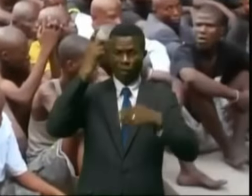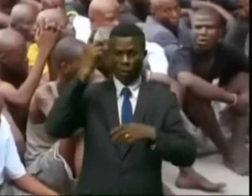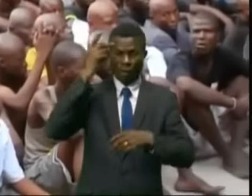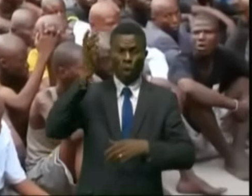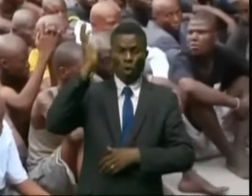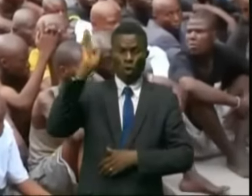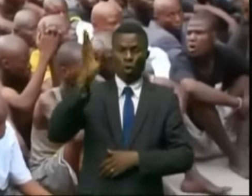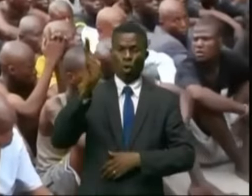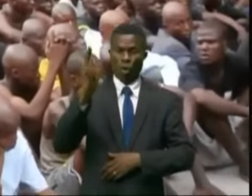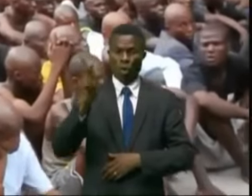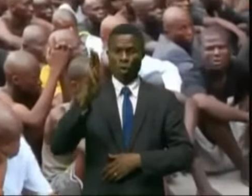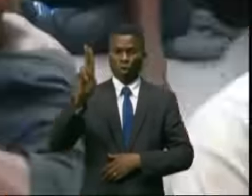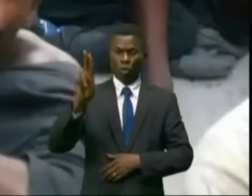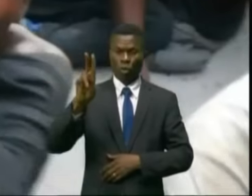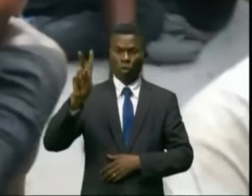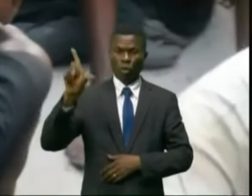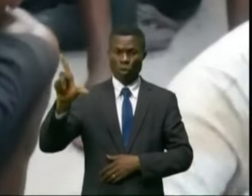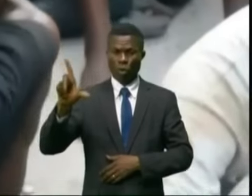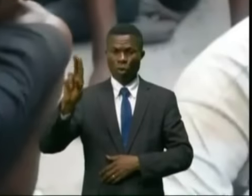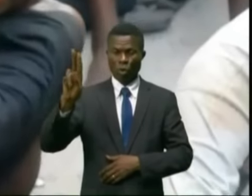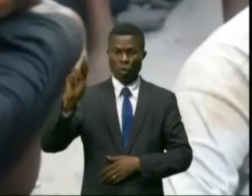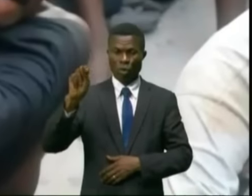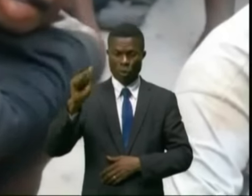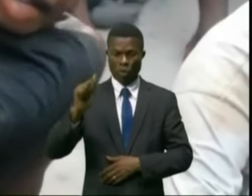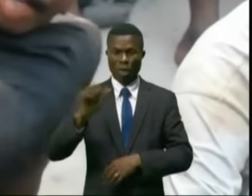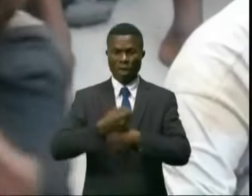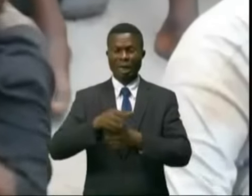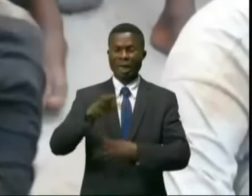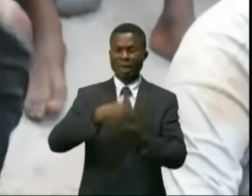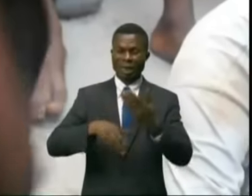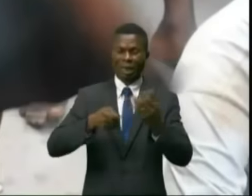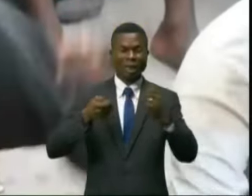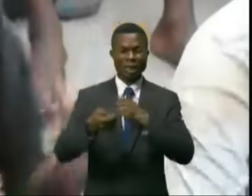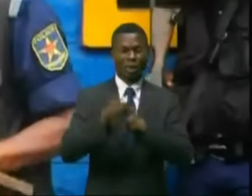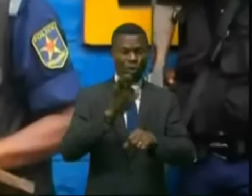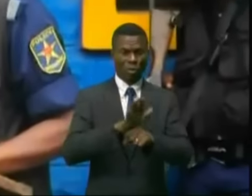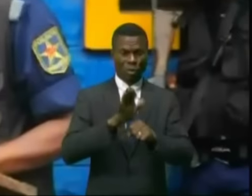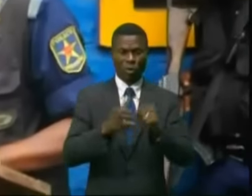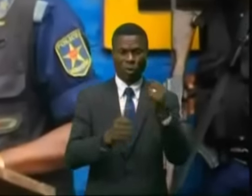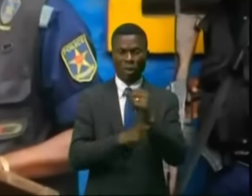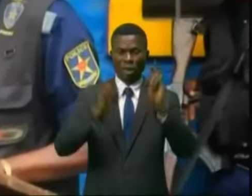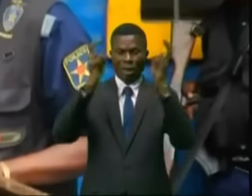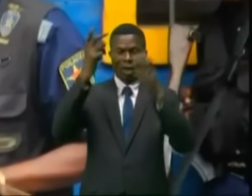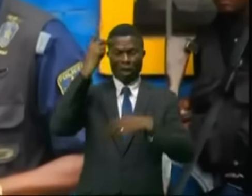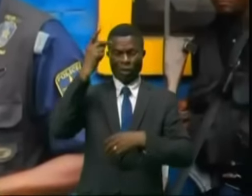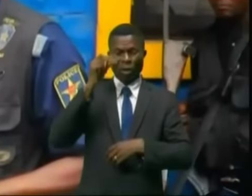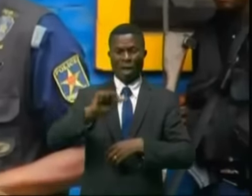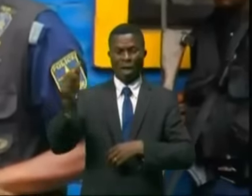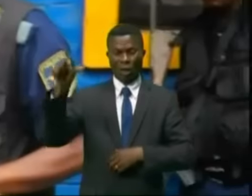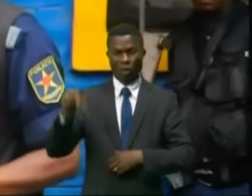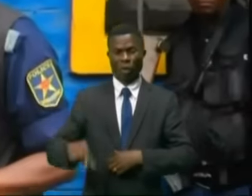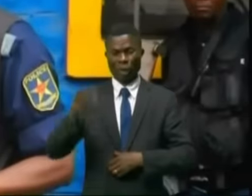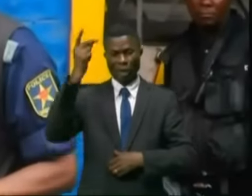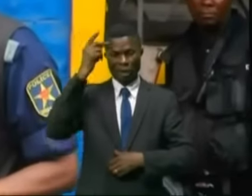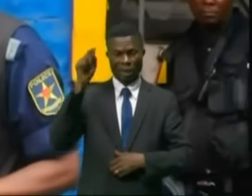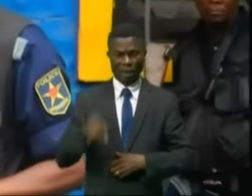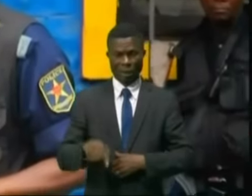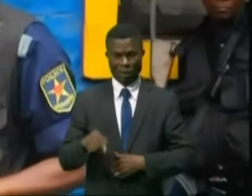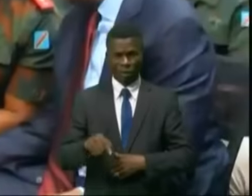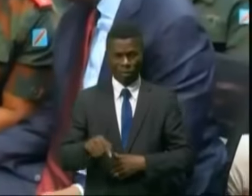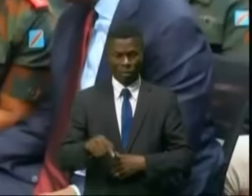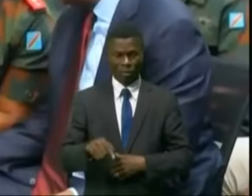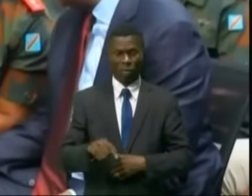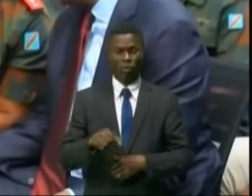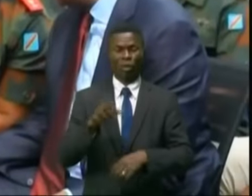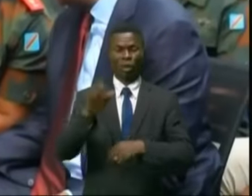appelés Kuluna, qui sèment pagaille terreur et désolation dans certains quartiers de la capitale. C'était